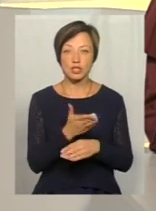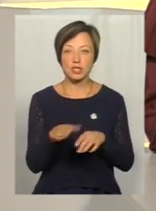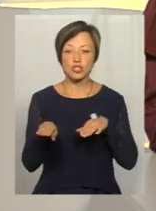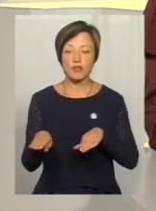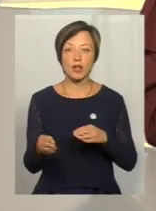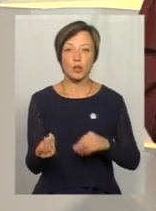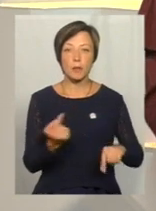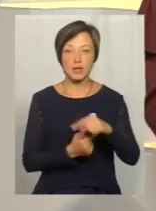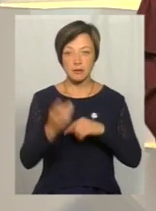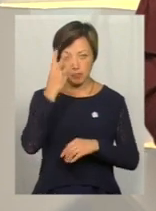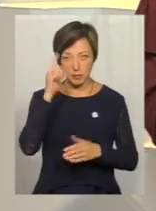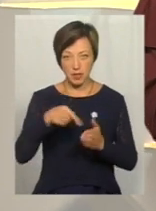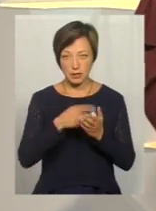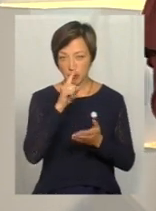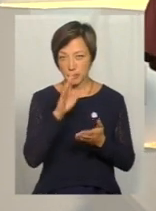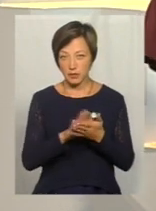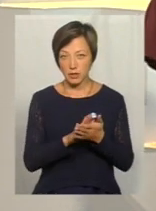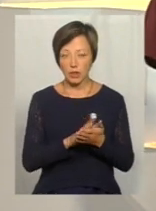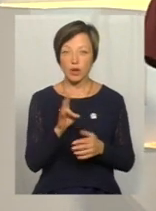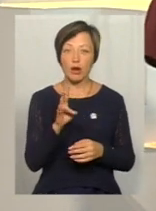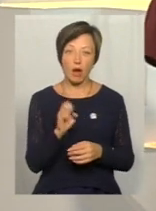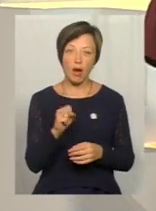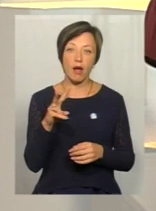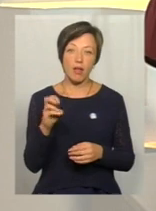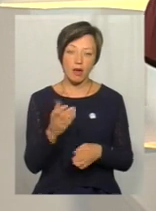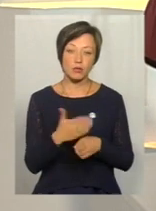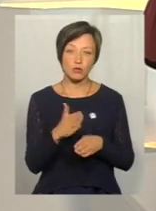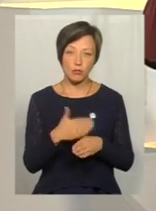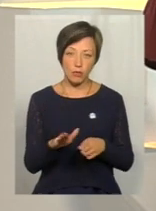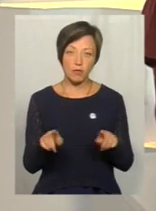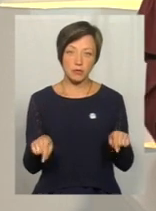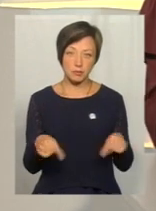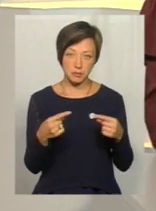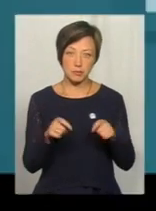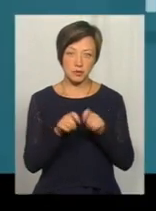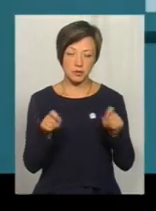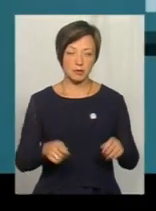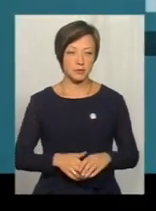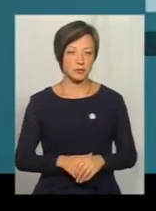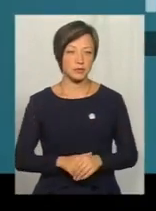швейного бізнесу у Хмельницькому в тіні, але поволі із неї виходить. Нагадаймо.